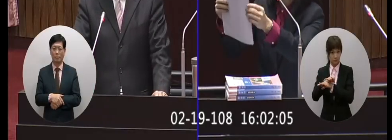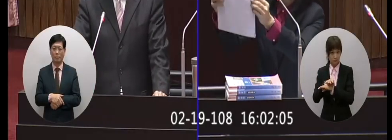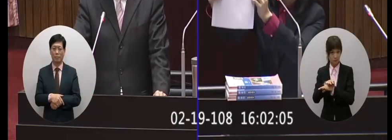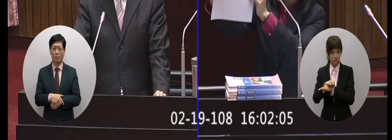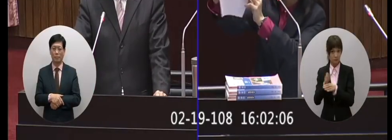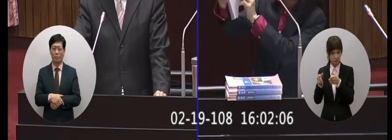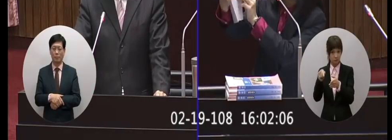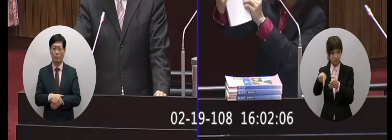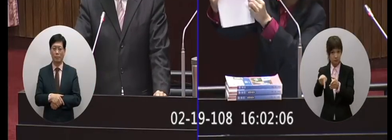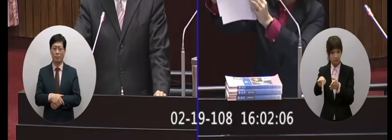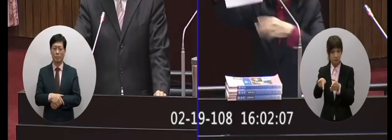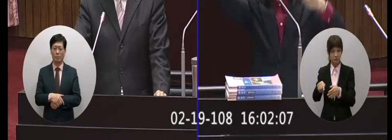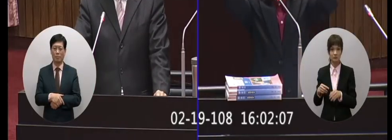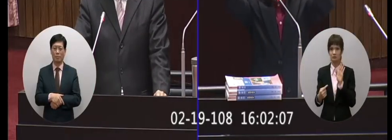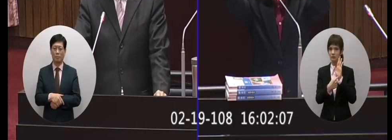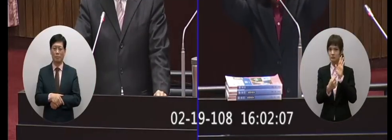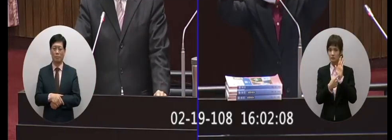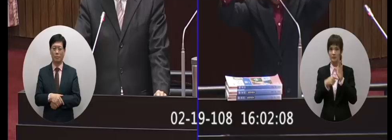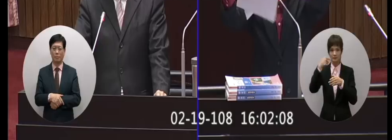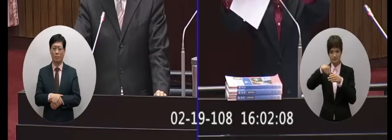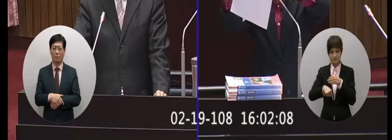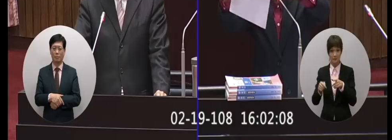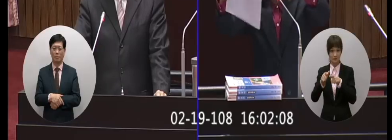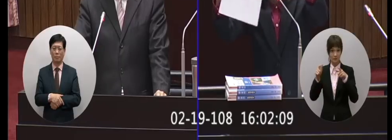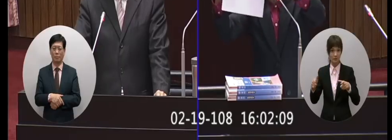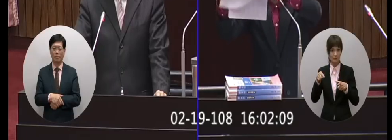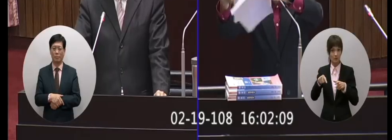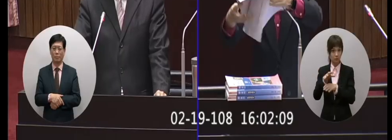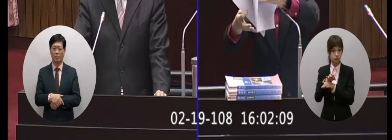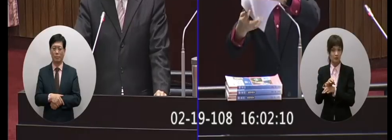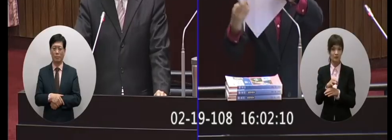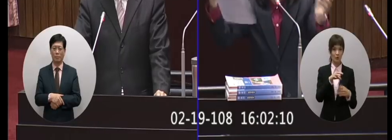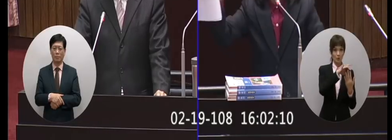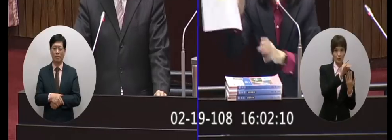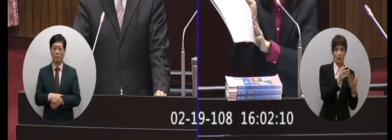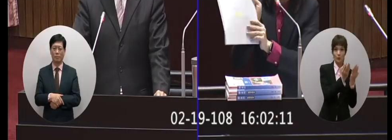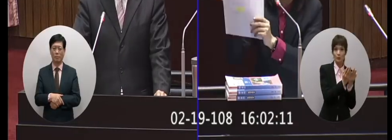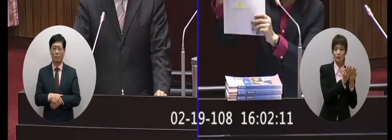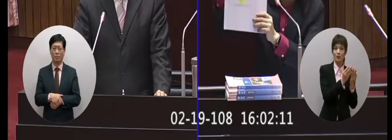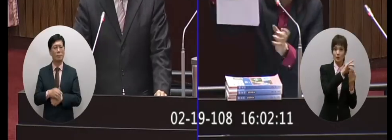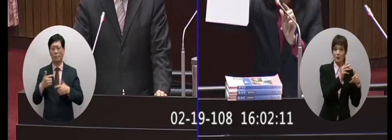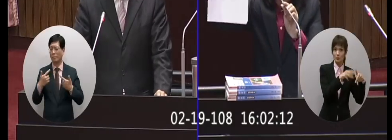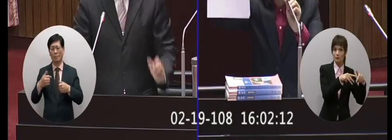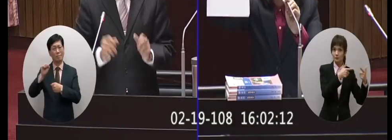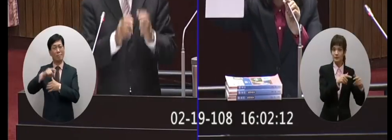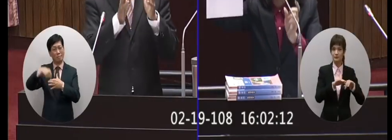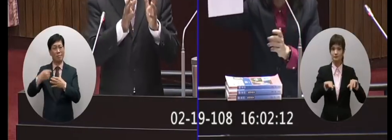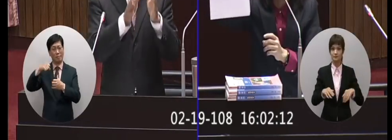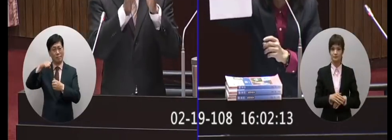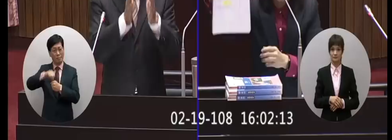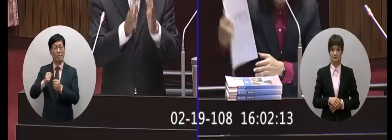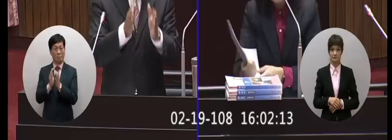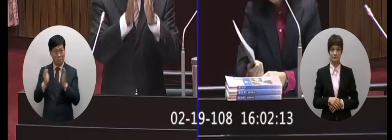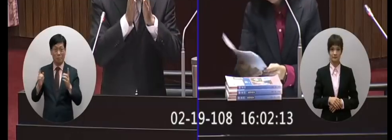廣好嗎加深加廣我拿起來加深加廣不是選修是選修的一部分加